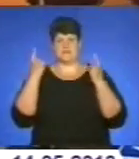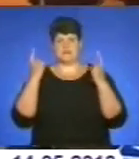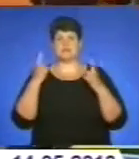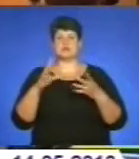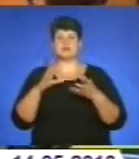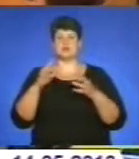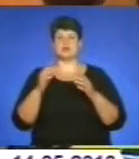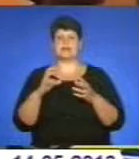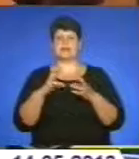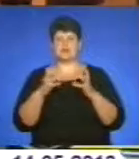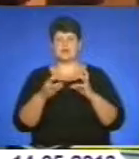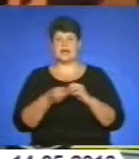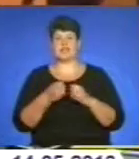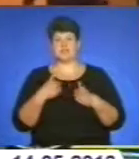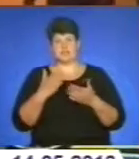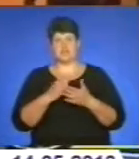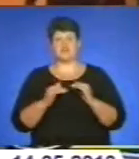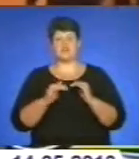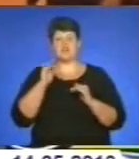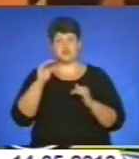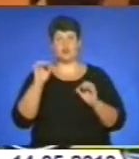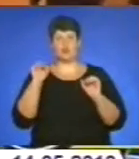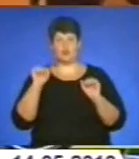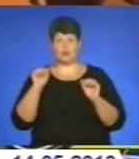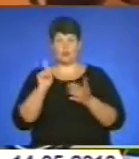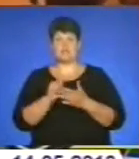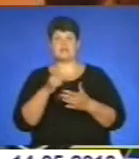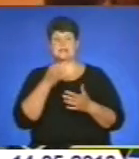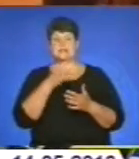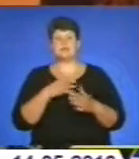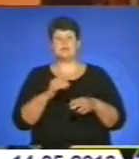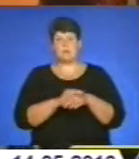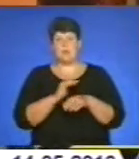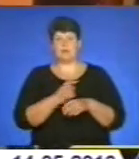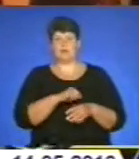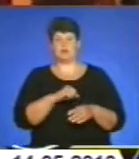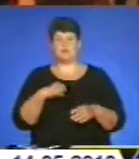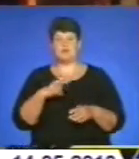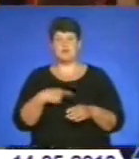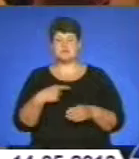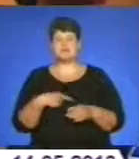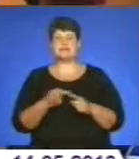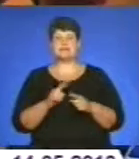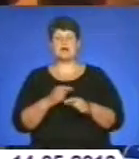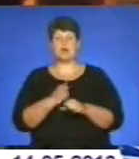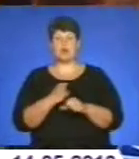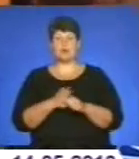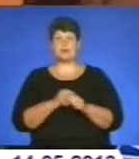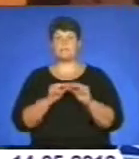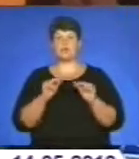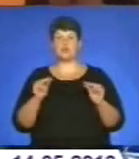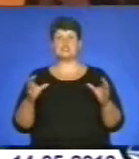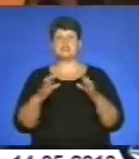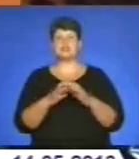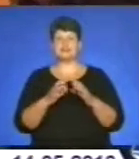минулим роком він набагато вищий. Мусимо сказати, самі себе похвалимо, про те, що очевидно робота і педагогічних колективів, перш за